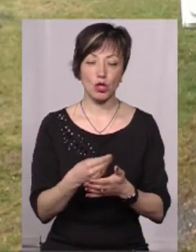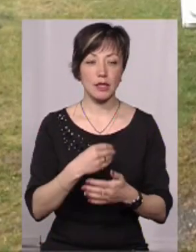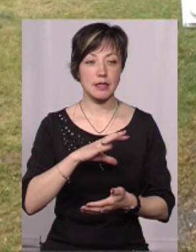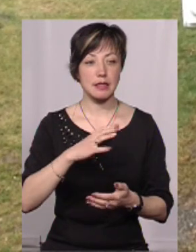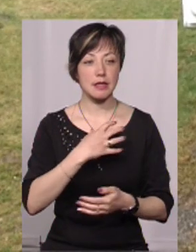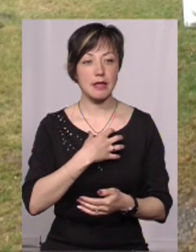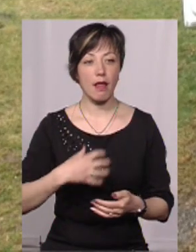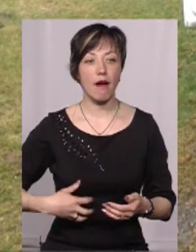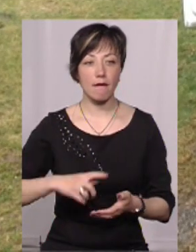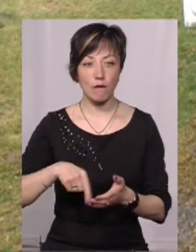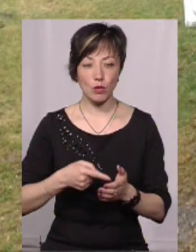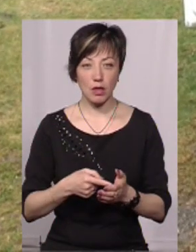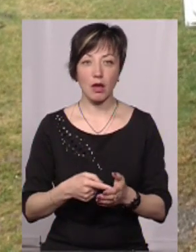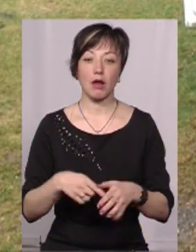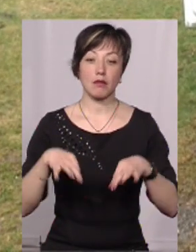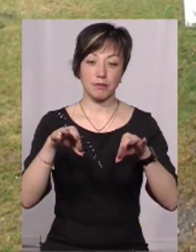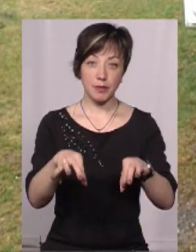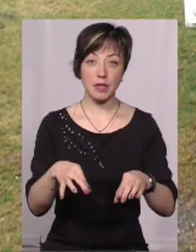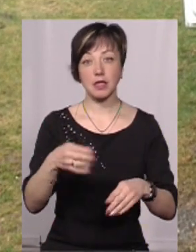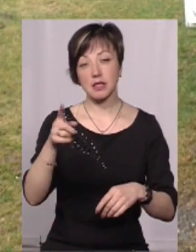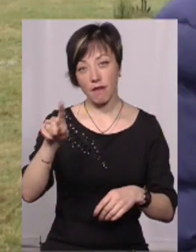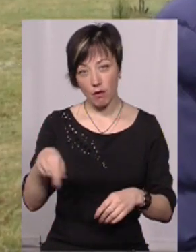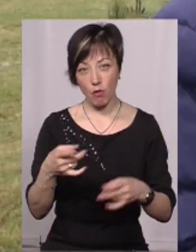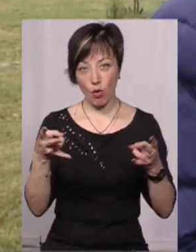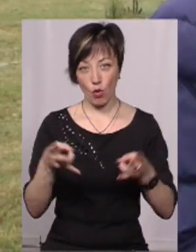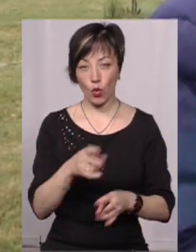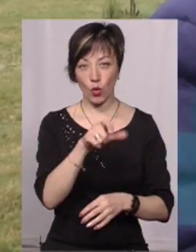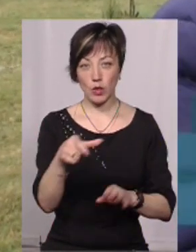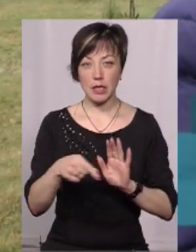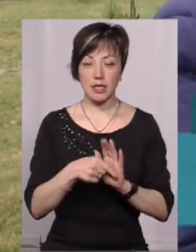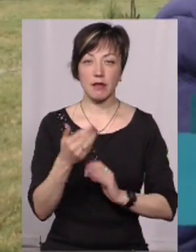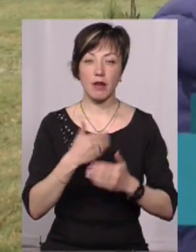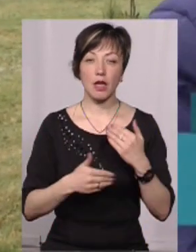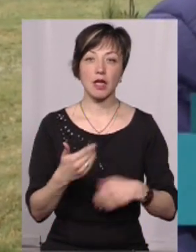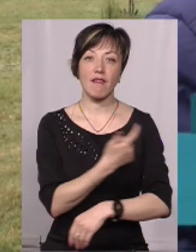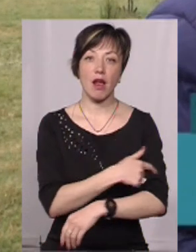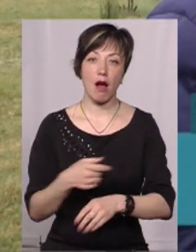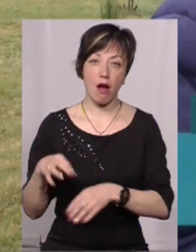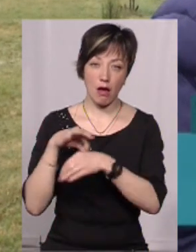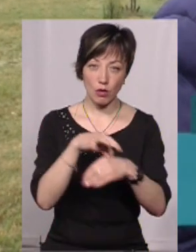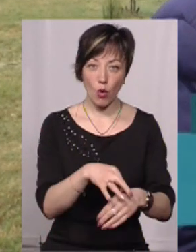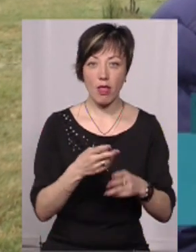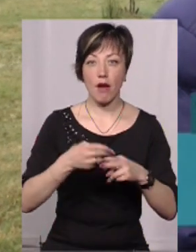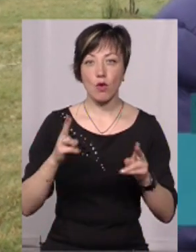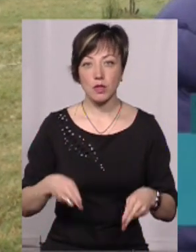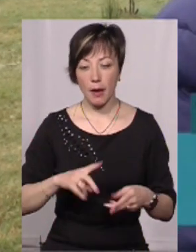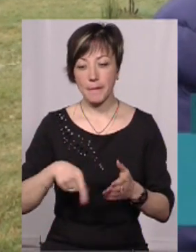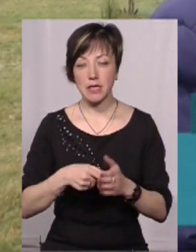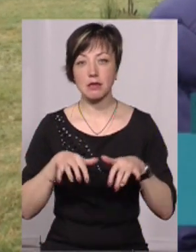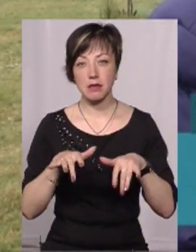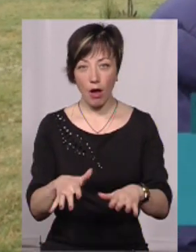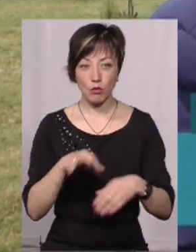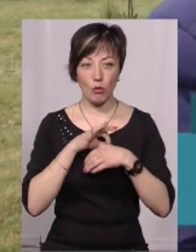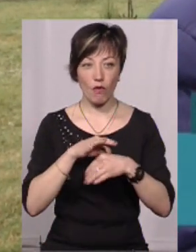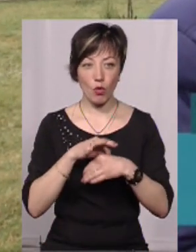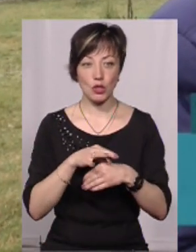«Славути». Виїжджає автівка за вимогою людей з інвалідністю. В лікарню доставляємо на вокзал, на загальноміські заходи, які